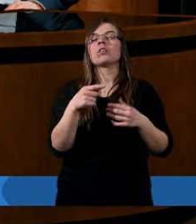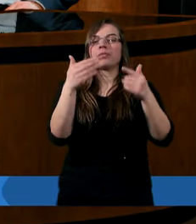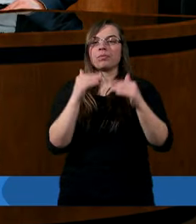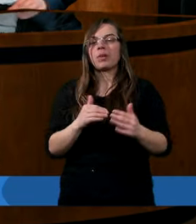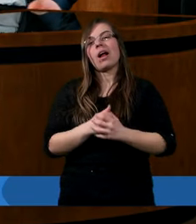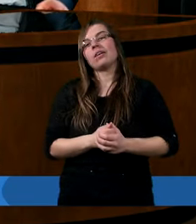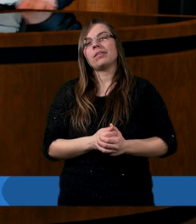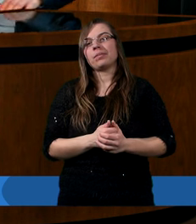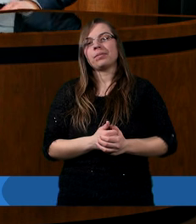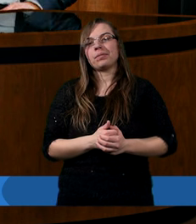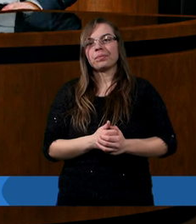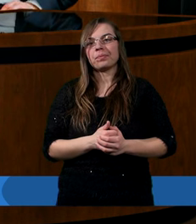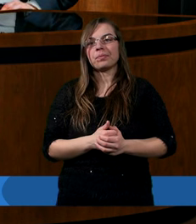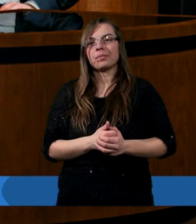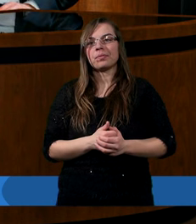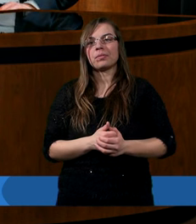rozdziale.